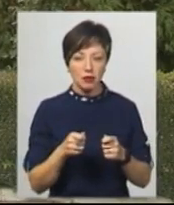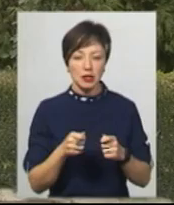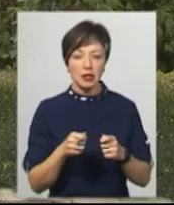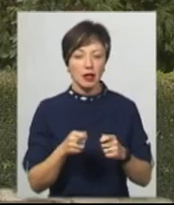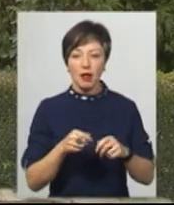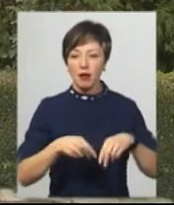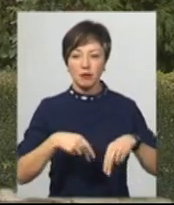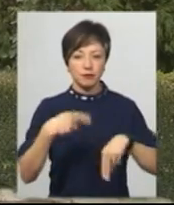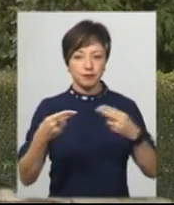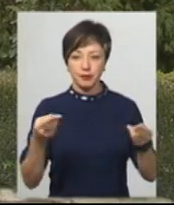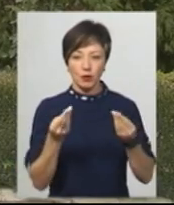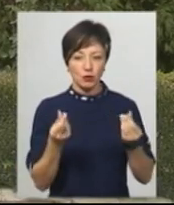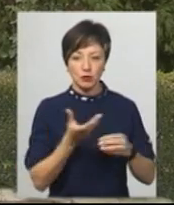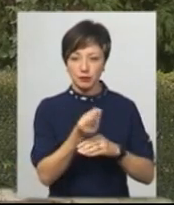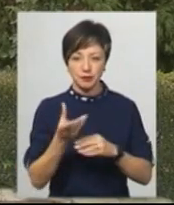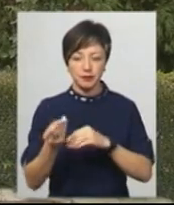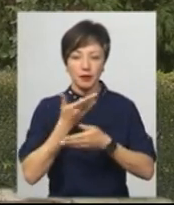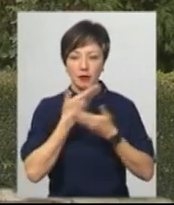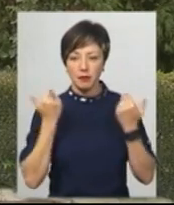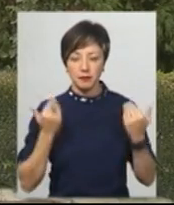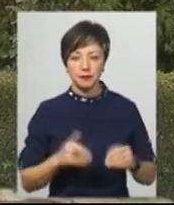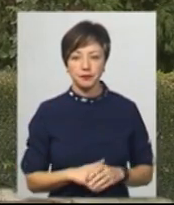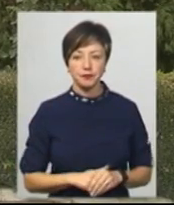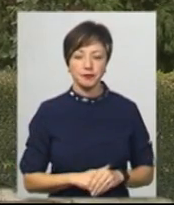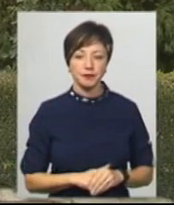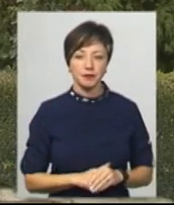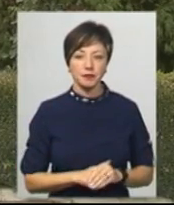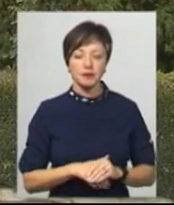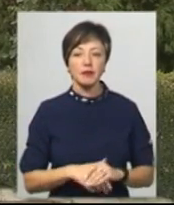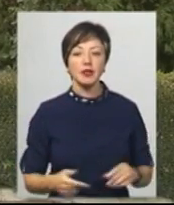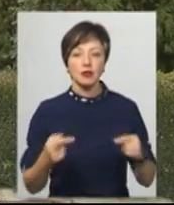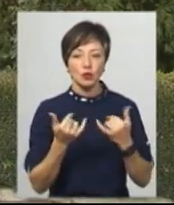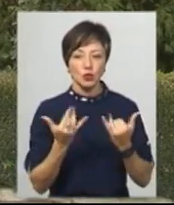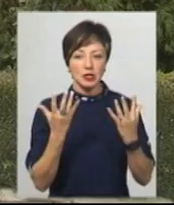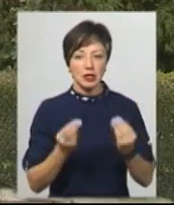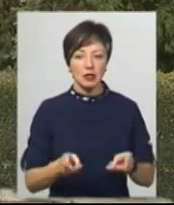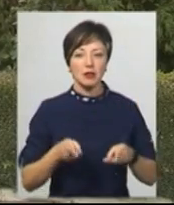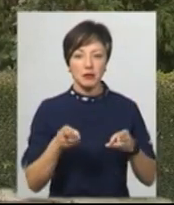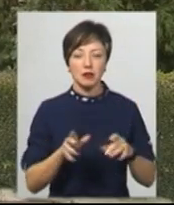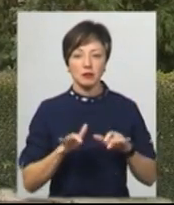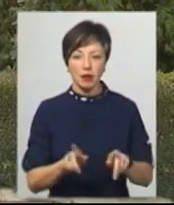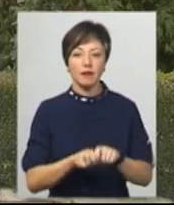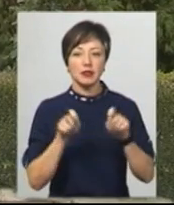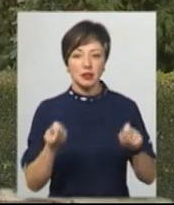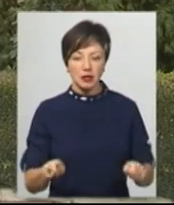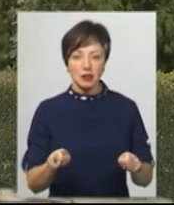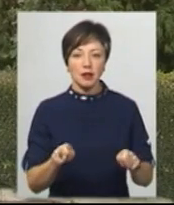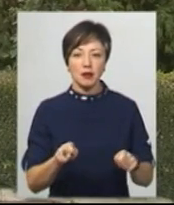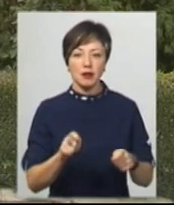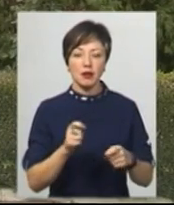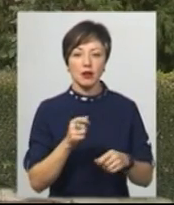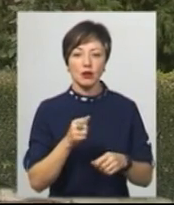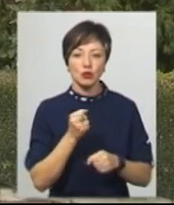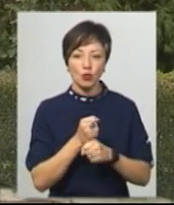і не порозраховувалася відповідно отриманих товаром матеріальних цінностей. Стану сьогоднішній день, кримінальне провадження, здійснюється перелік,